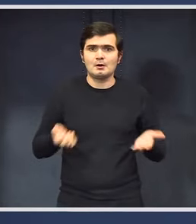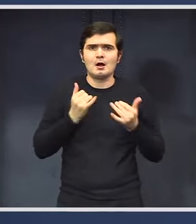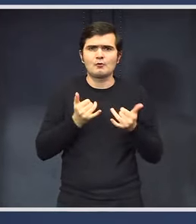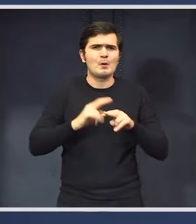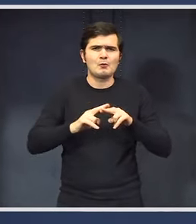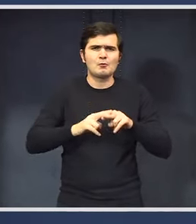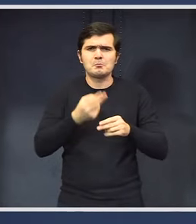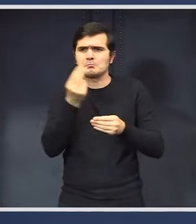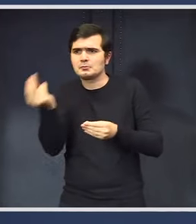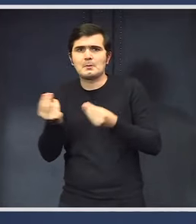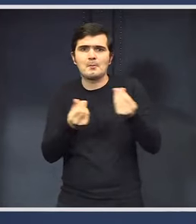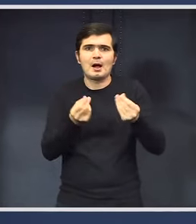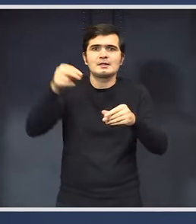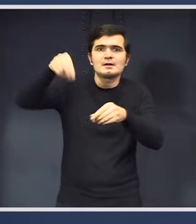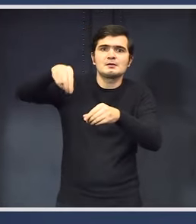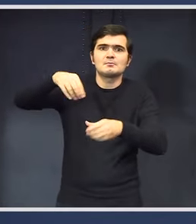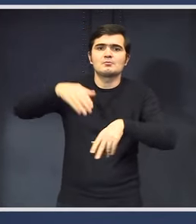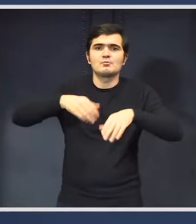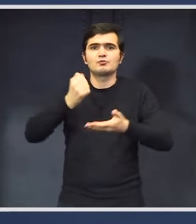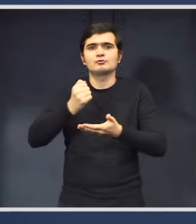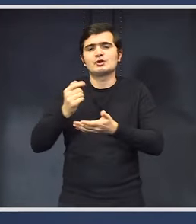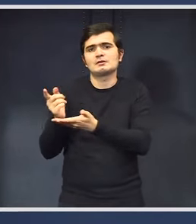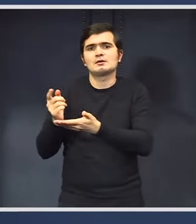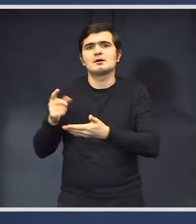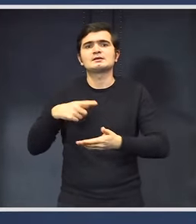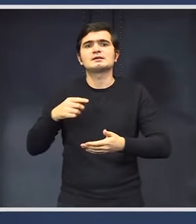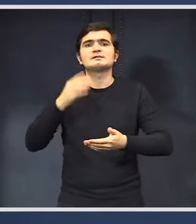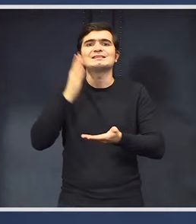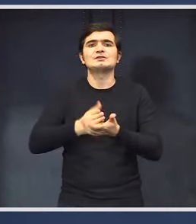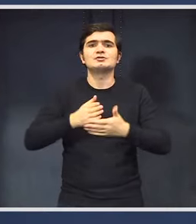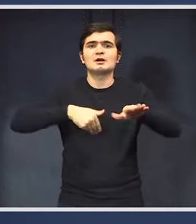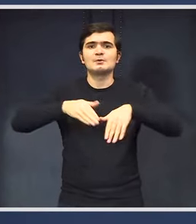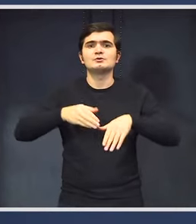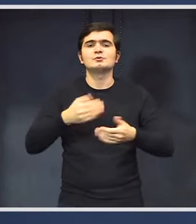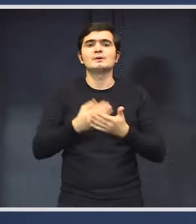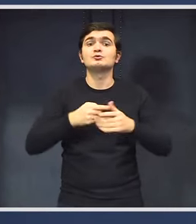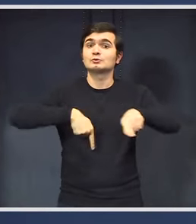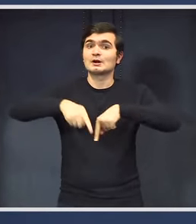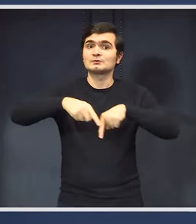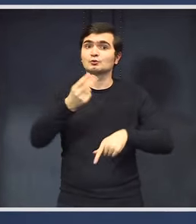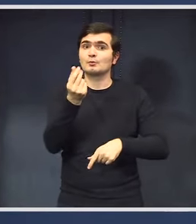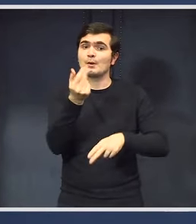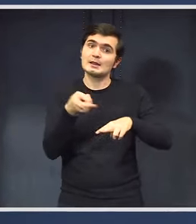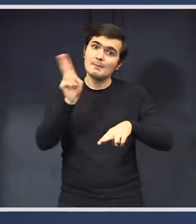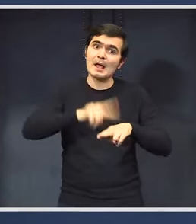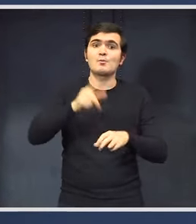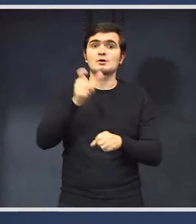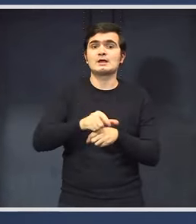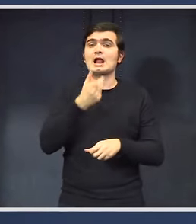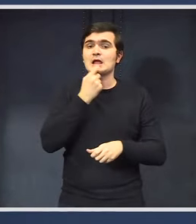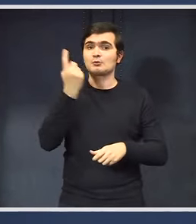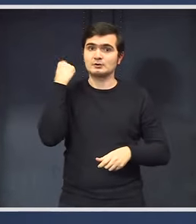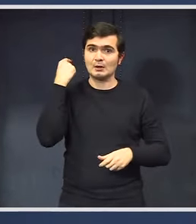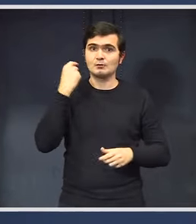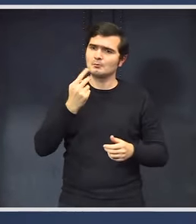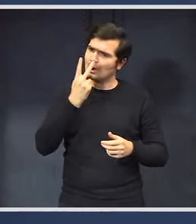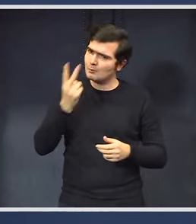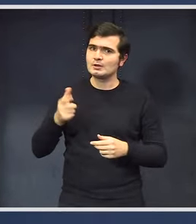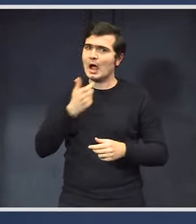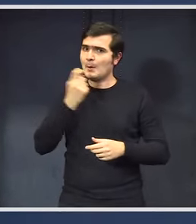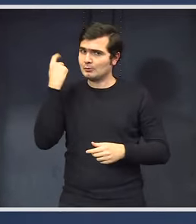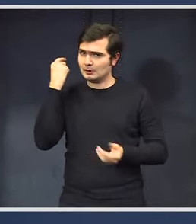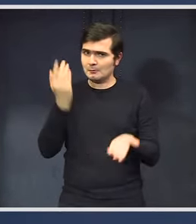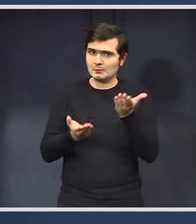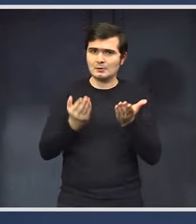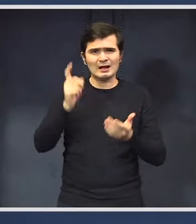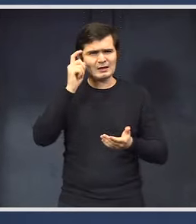sunt alocați banii interiorul bugetului, aici este decizia ministrui. Dar la transportul banii sunt mai mari decât anul trecut. M-am uitat la execuția anul trecut și